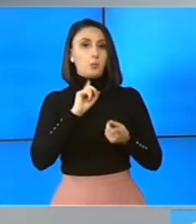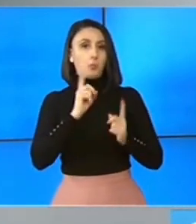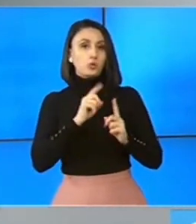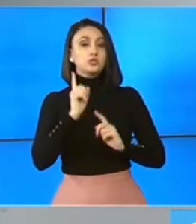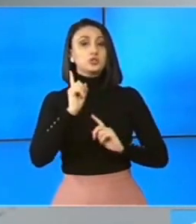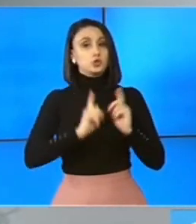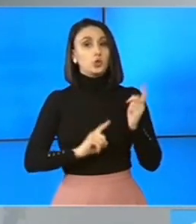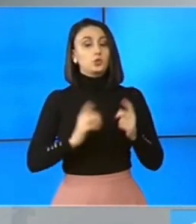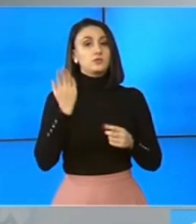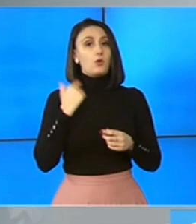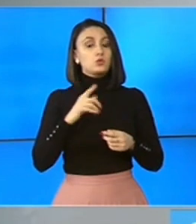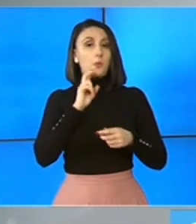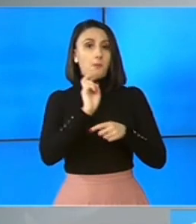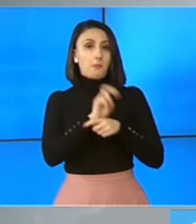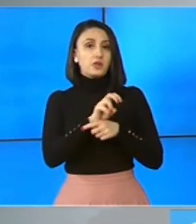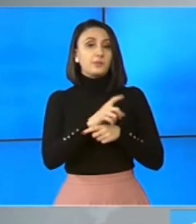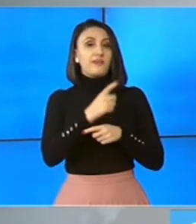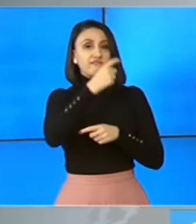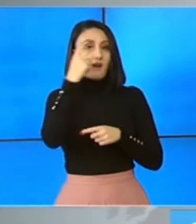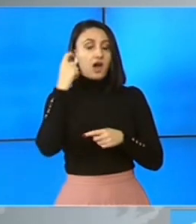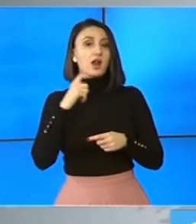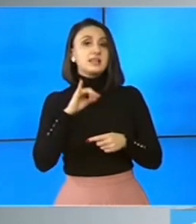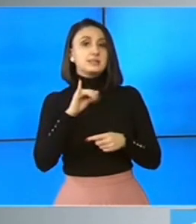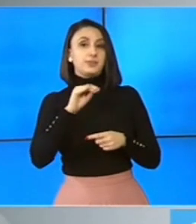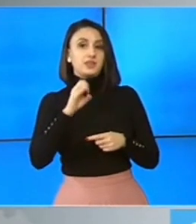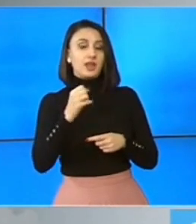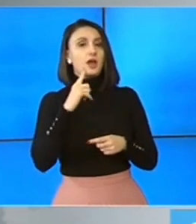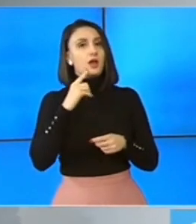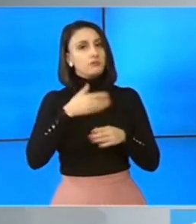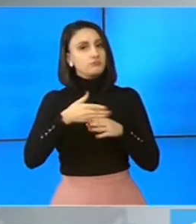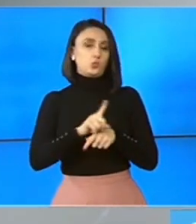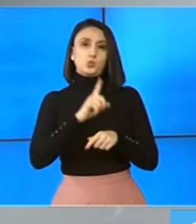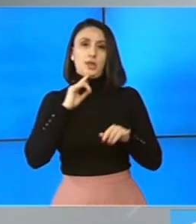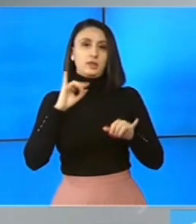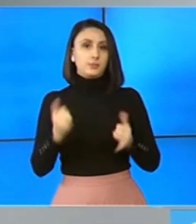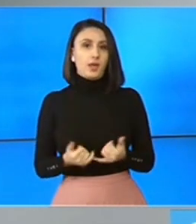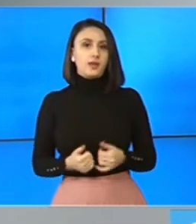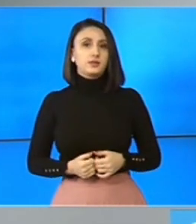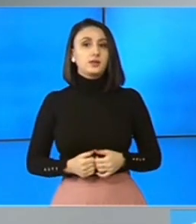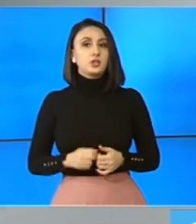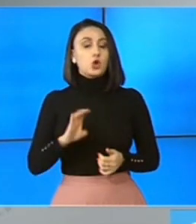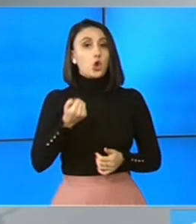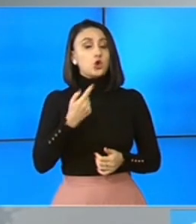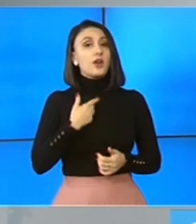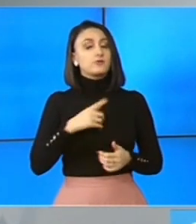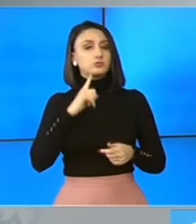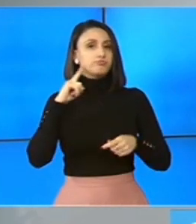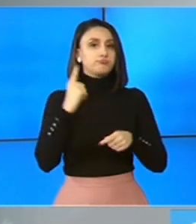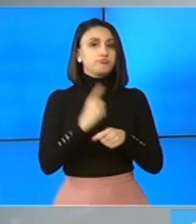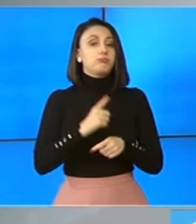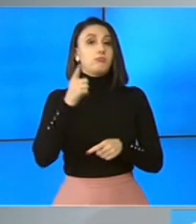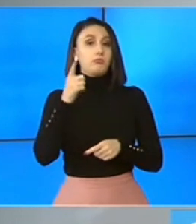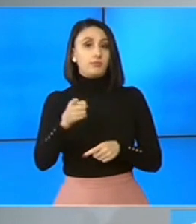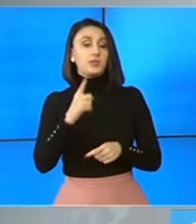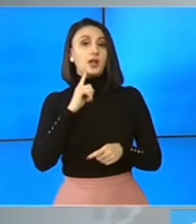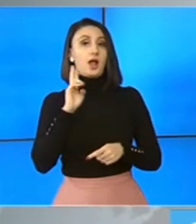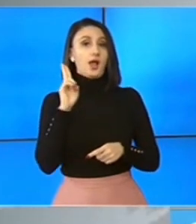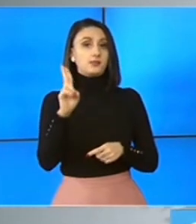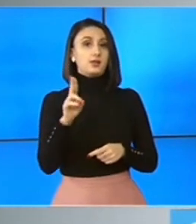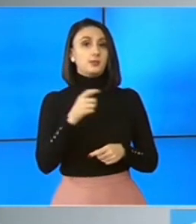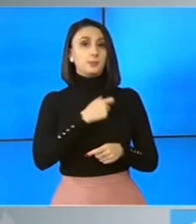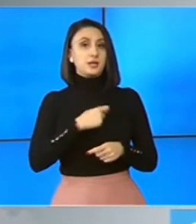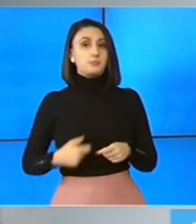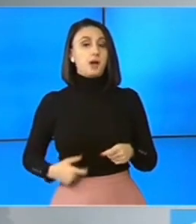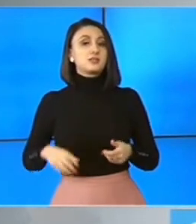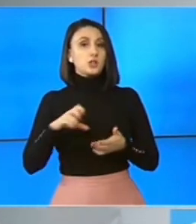Cu toate acestea, fostul participant la vara ispitelor a mai trecut și pe la PNL. Cioloș a vrut să-l impună pe Dimitriu drept candidat la